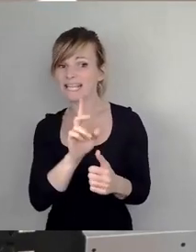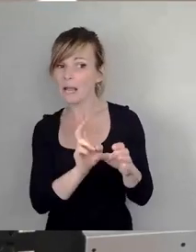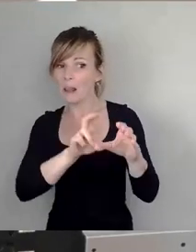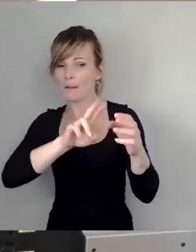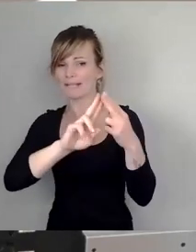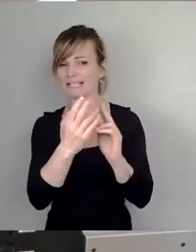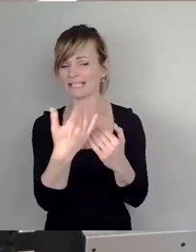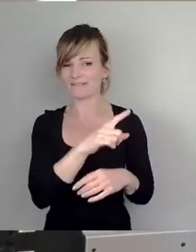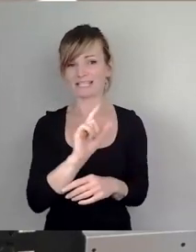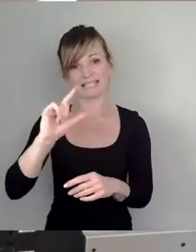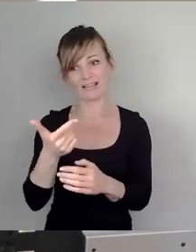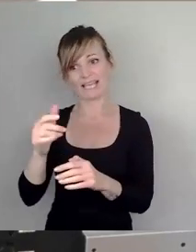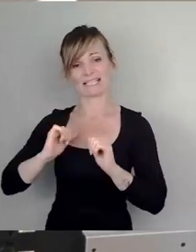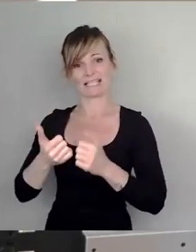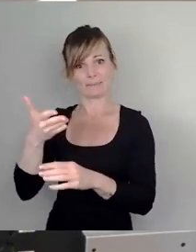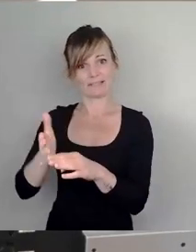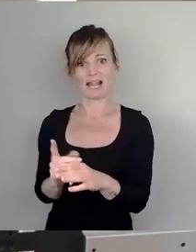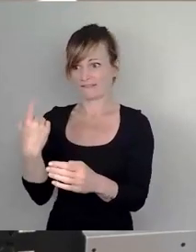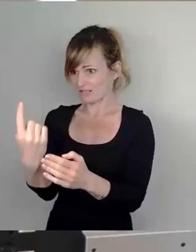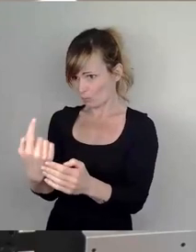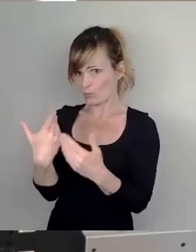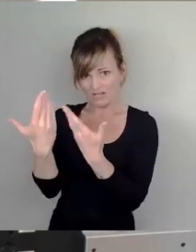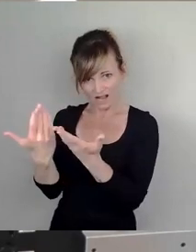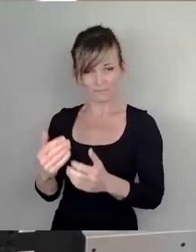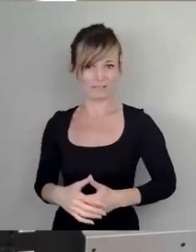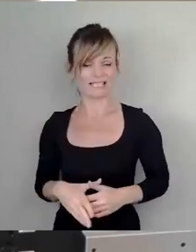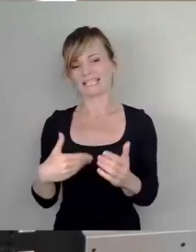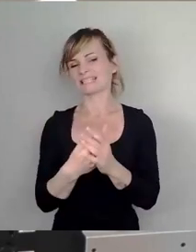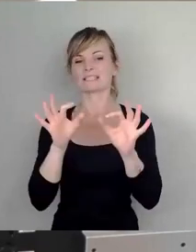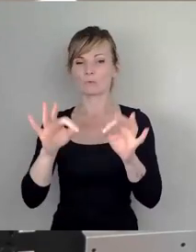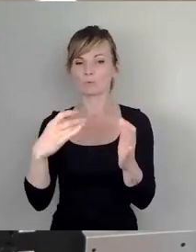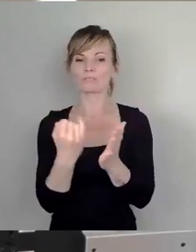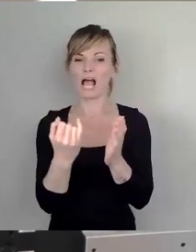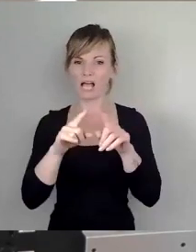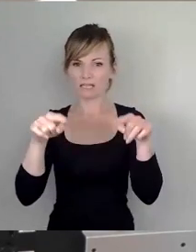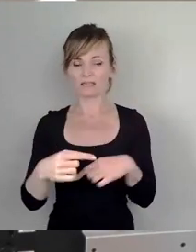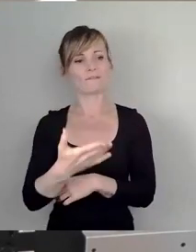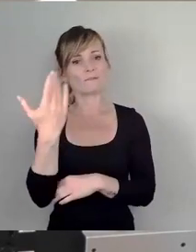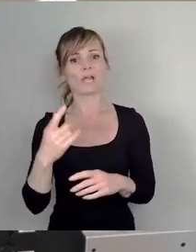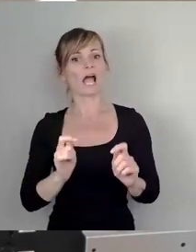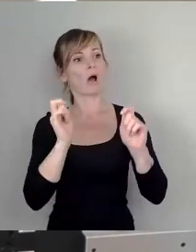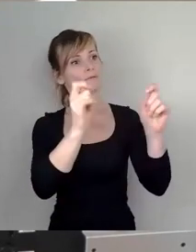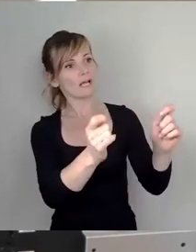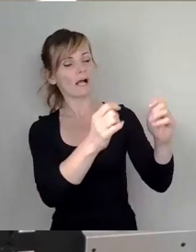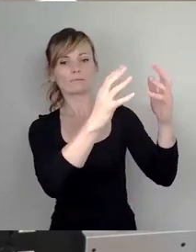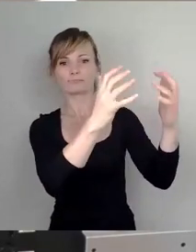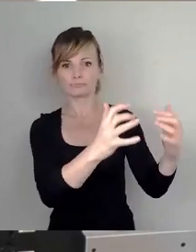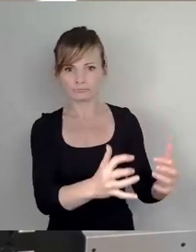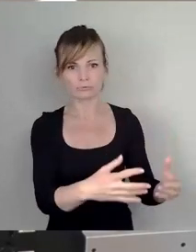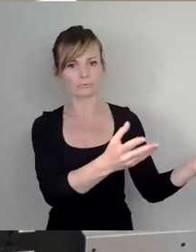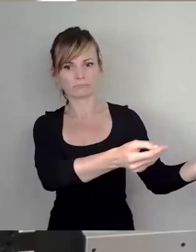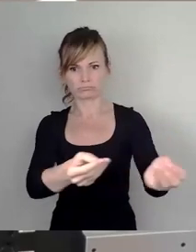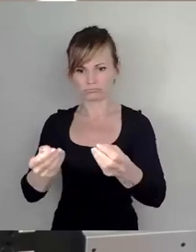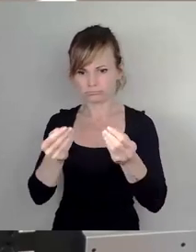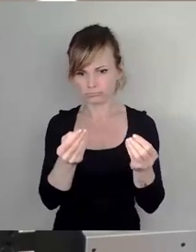Lebenshälfte war, eine bedeutende Rolle. Und wir haben dieses Gutachten, das eigens beauftragt war. Und in diesem Gutachten sind eine ganze